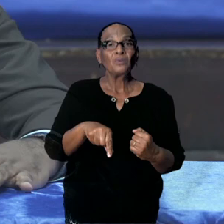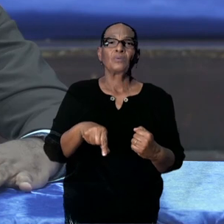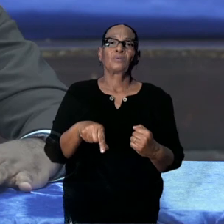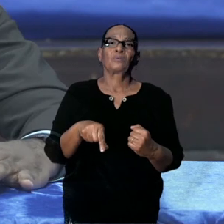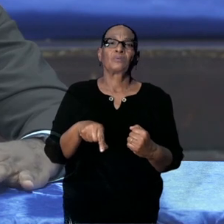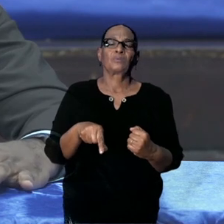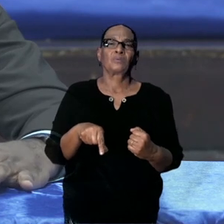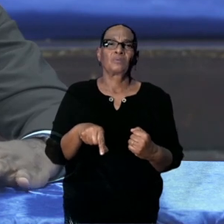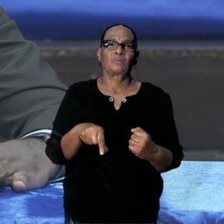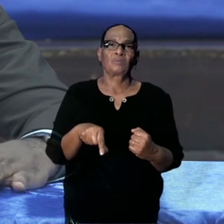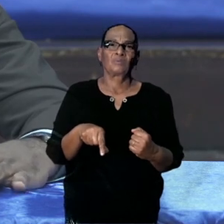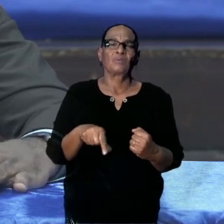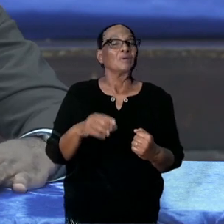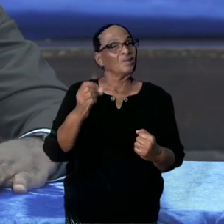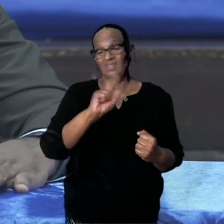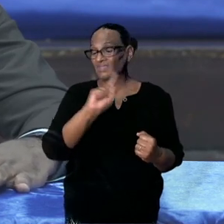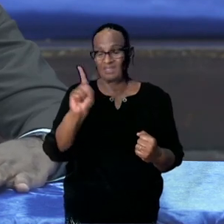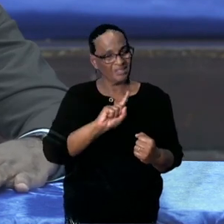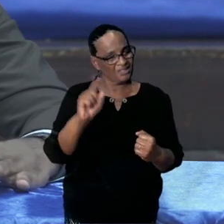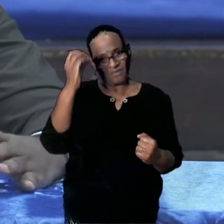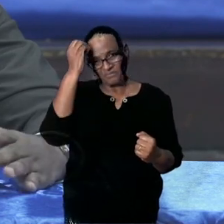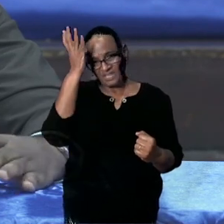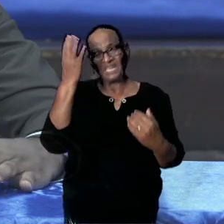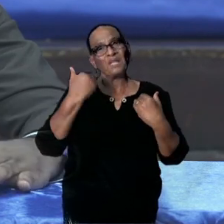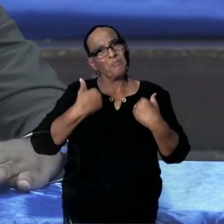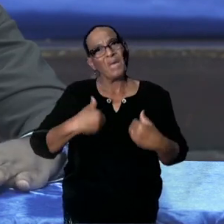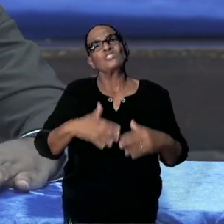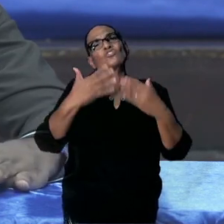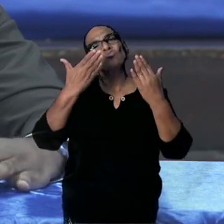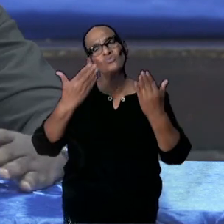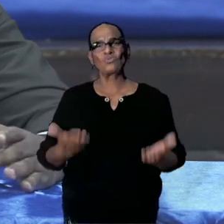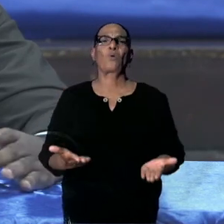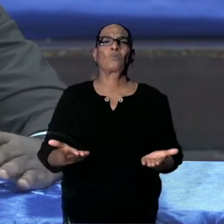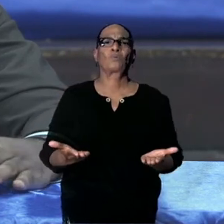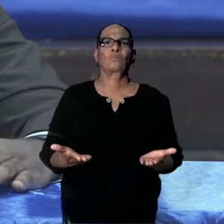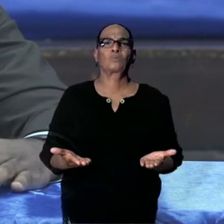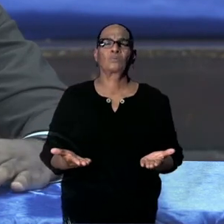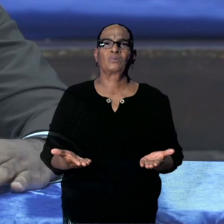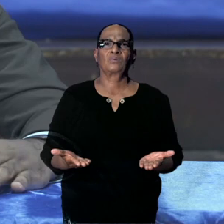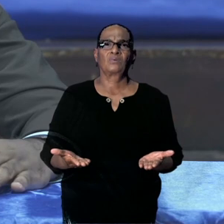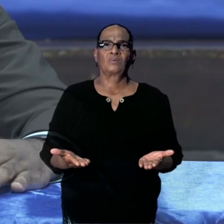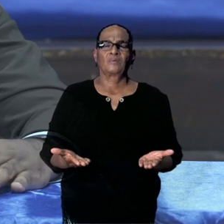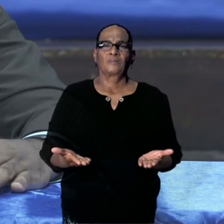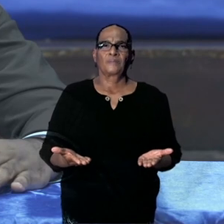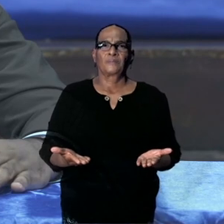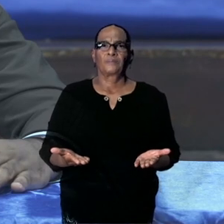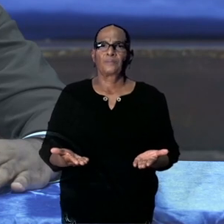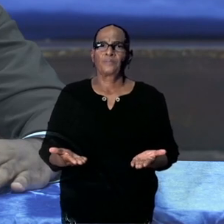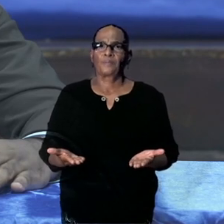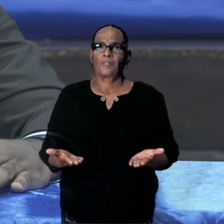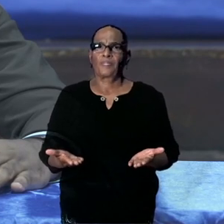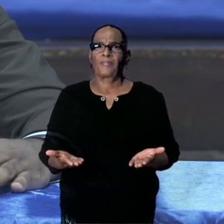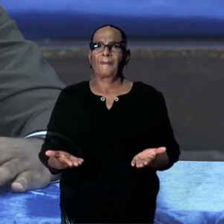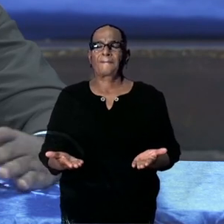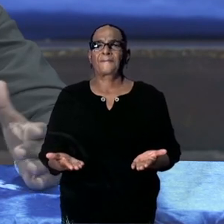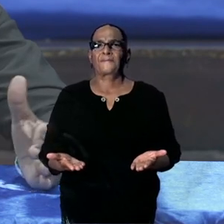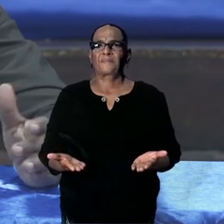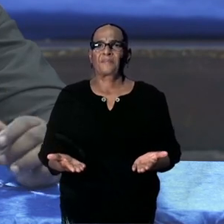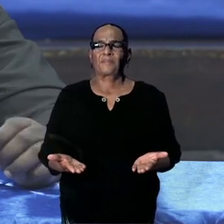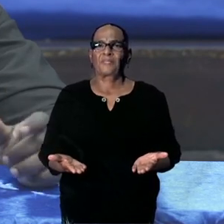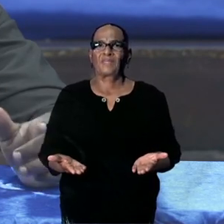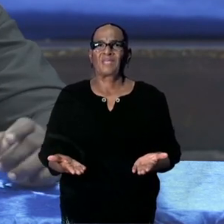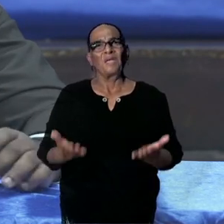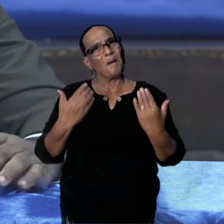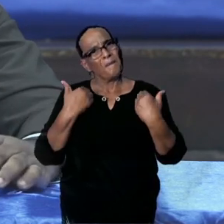vergeten. De uitdagingen die de mensen hebben, hun